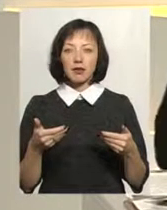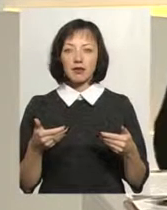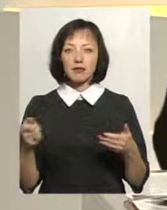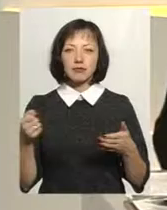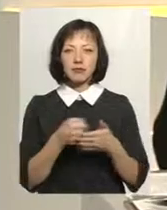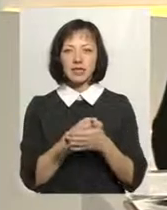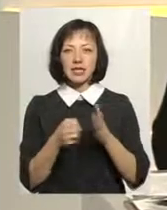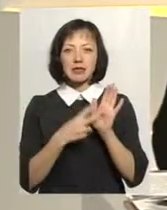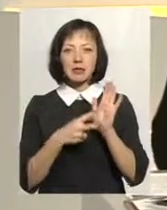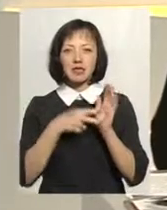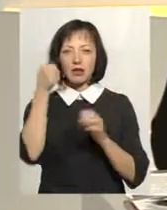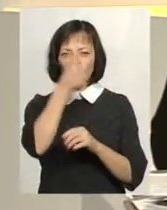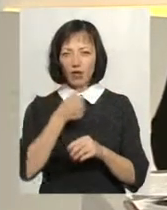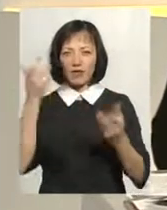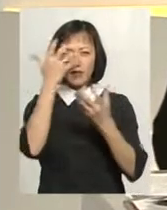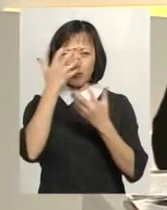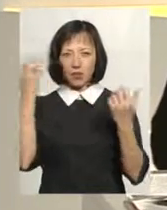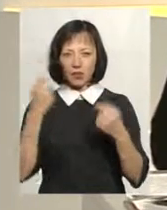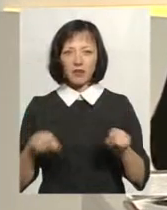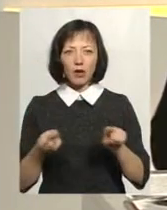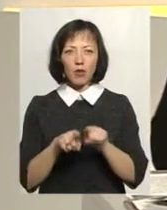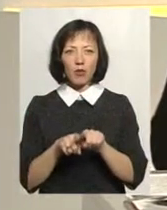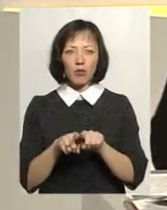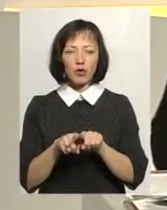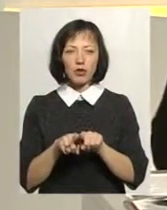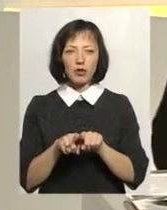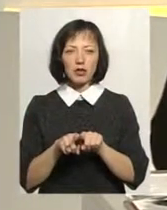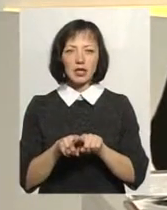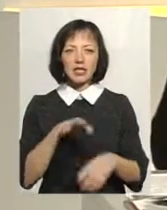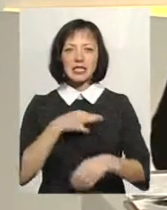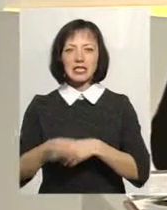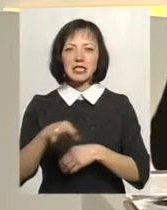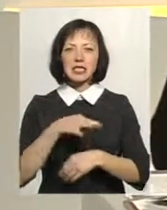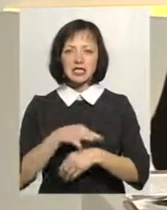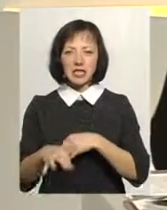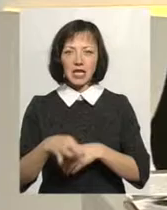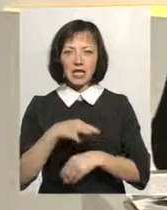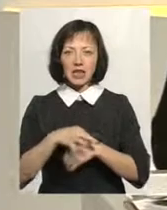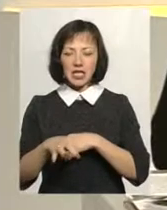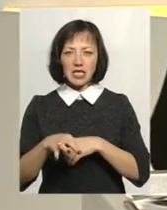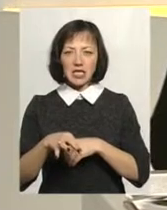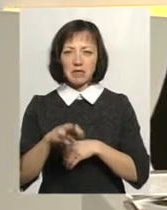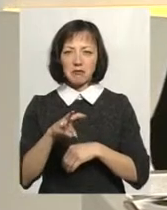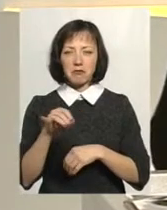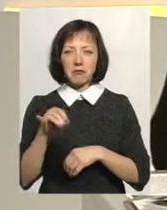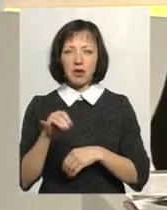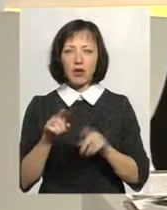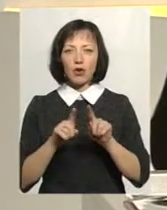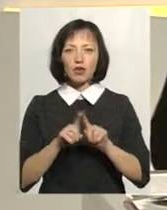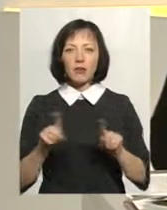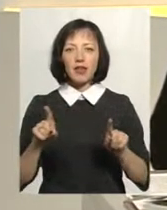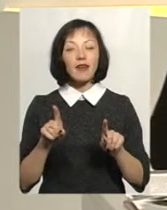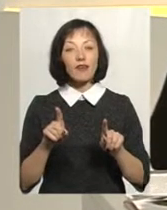темноті, в оцьому такому садизмі, верніше, а особливо лютеранські